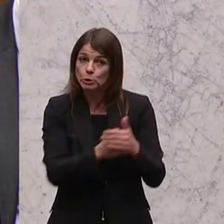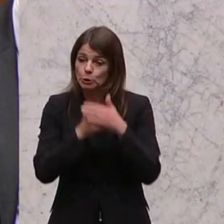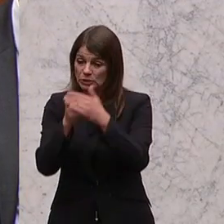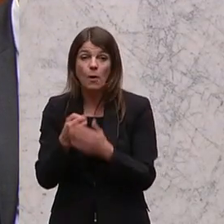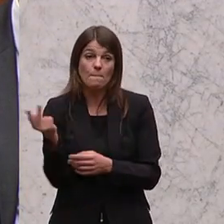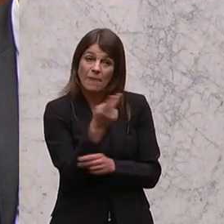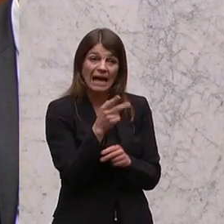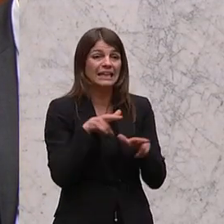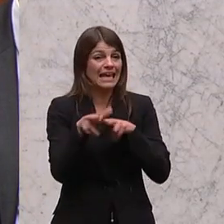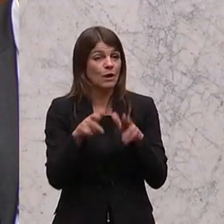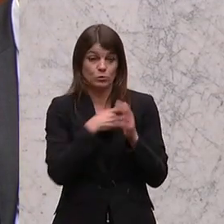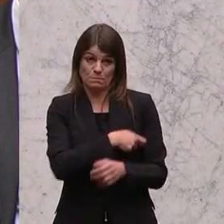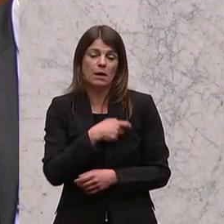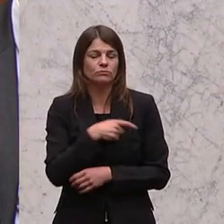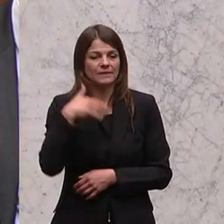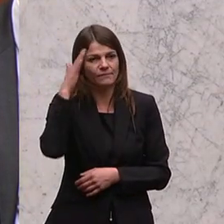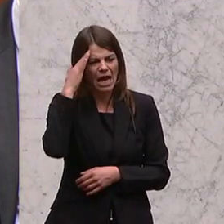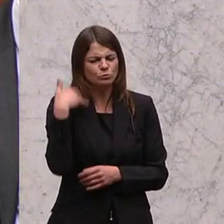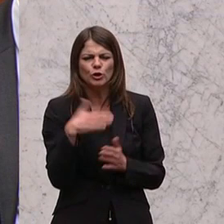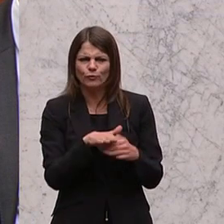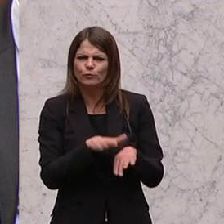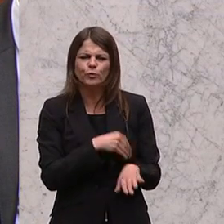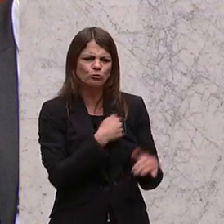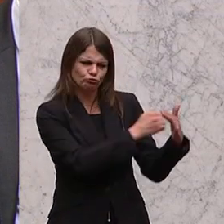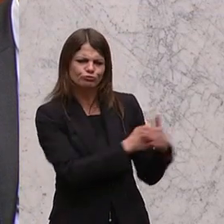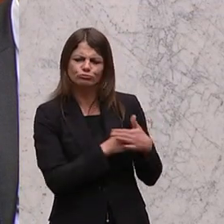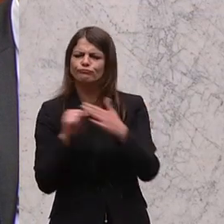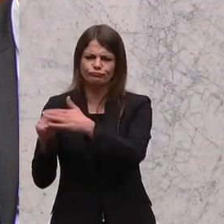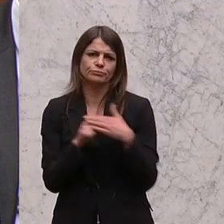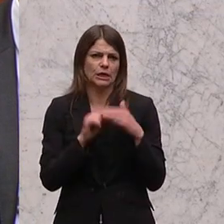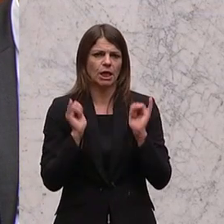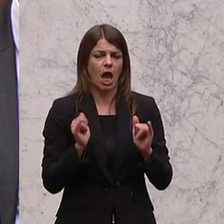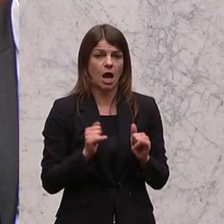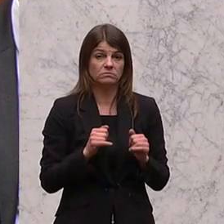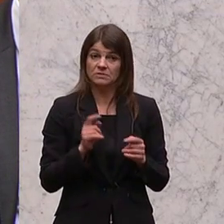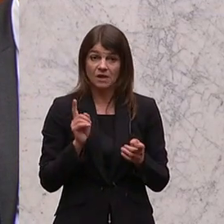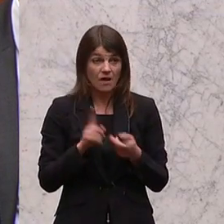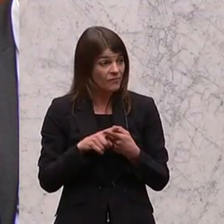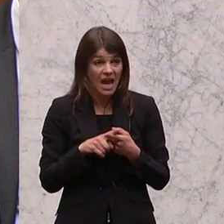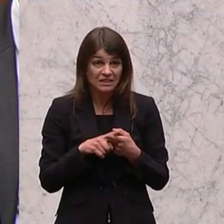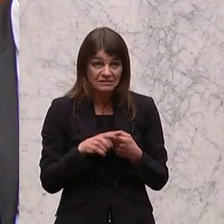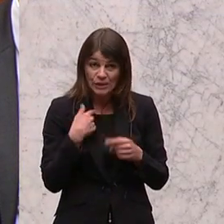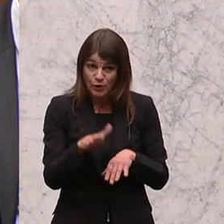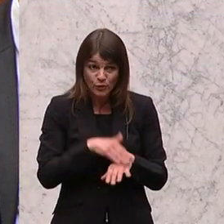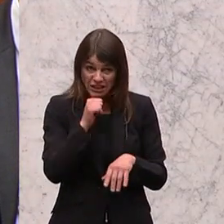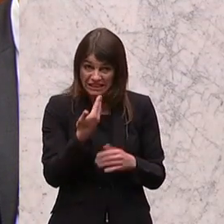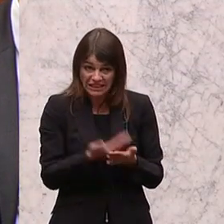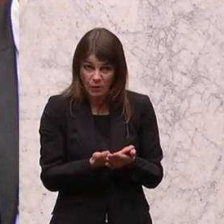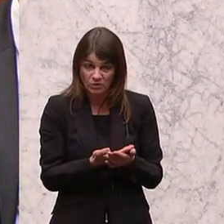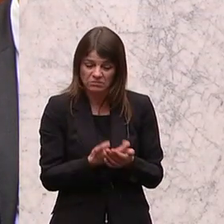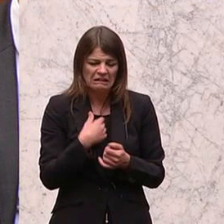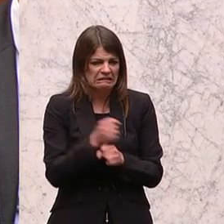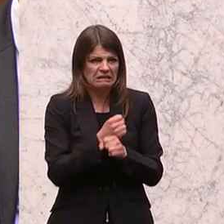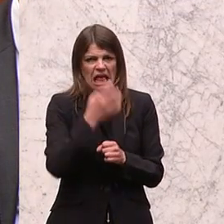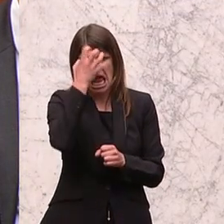ich habe sie. Ich glaube, sie zu haben, sonst würde ich mich nicht ernsthaft damit befasst haben,